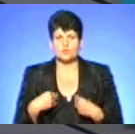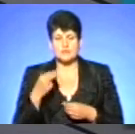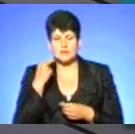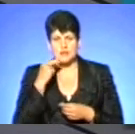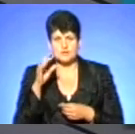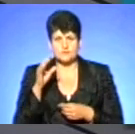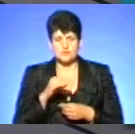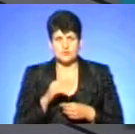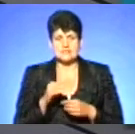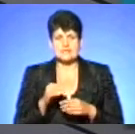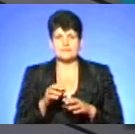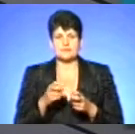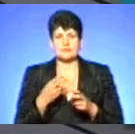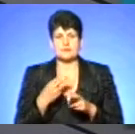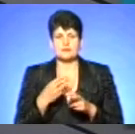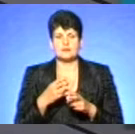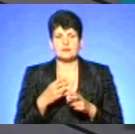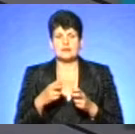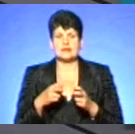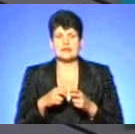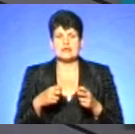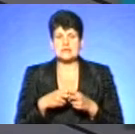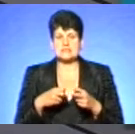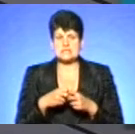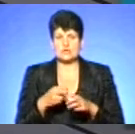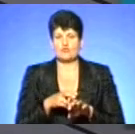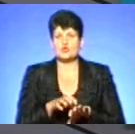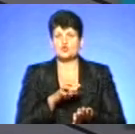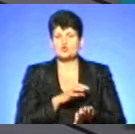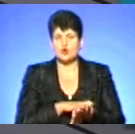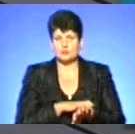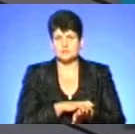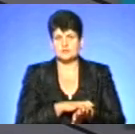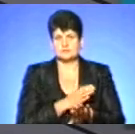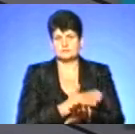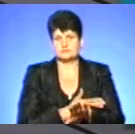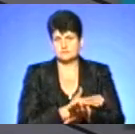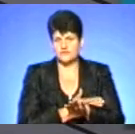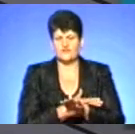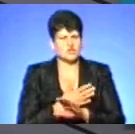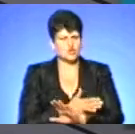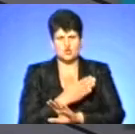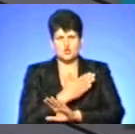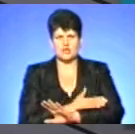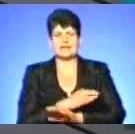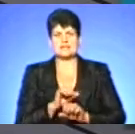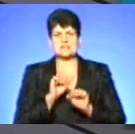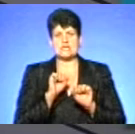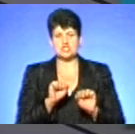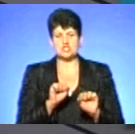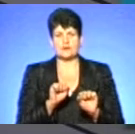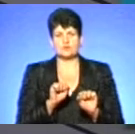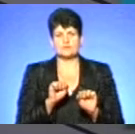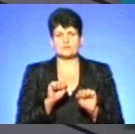захистять кінцівку від укусу змії. Ви бачите, де вкусила на